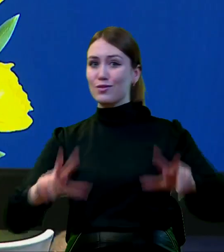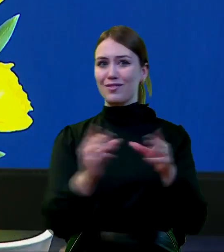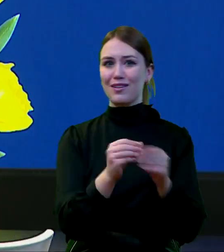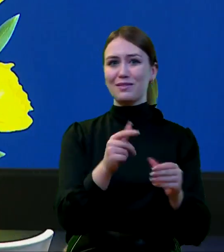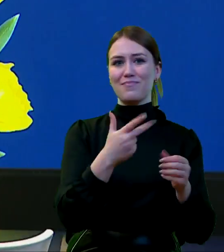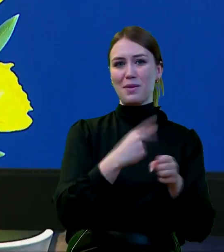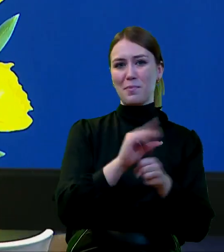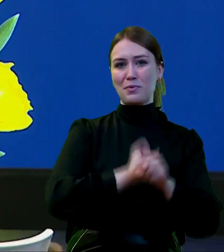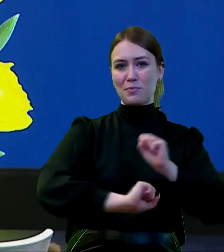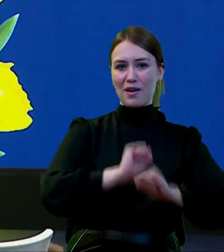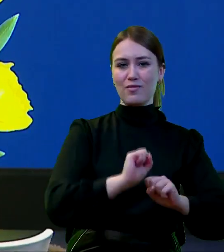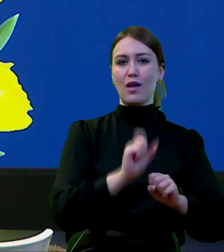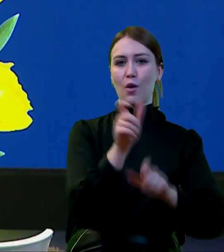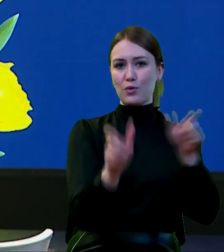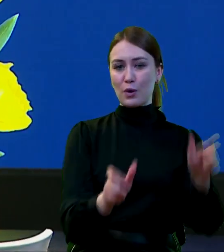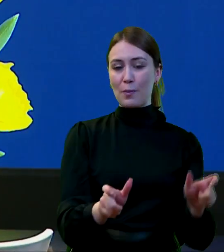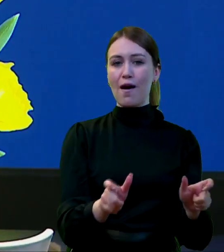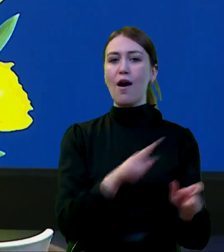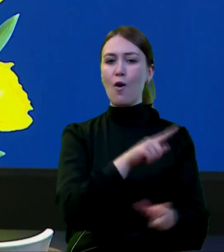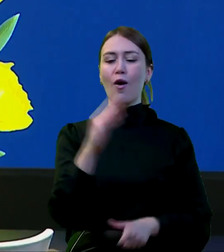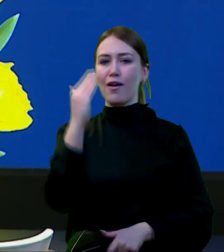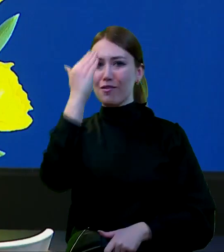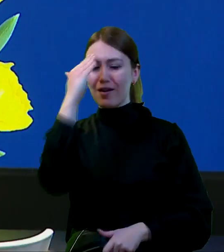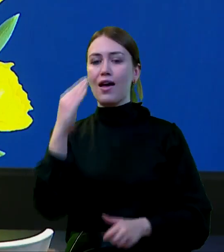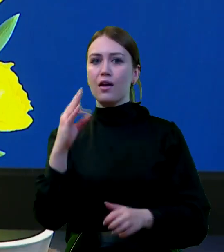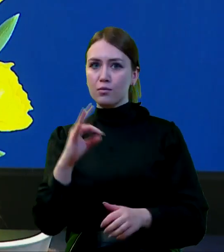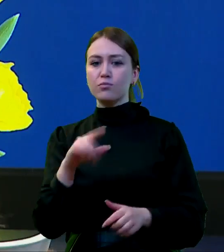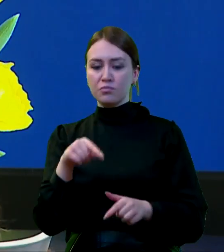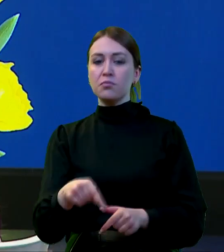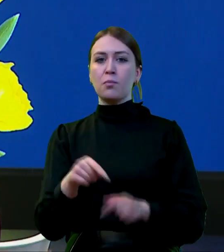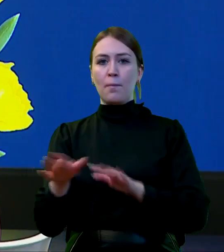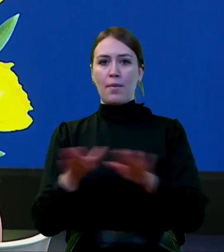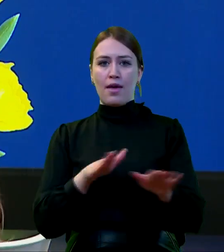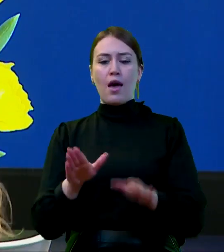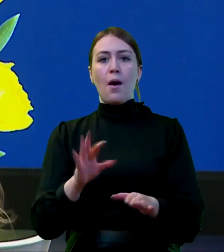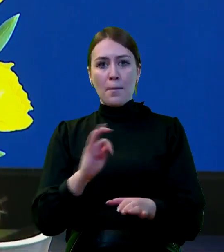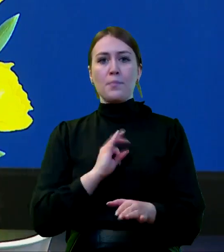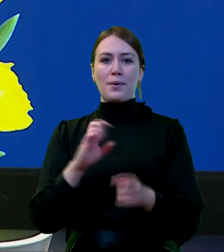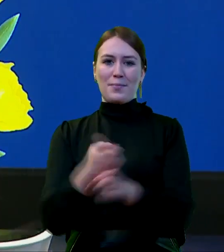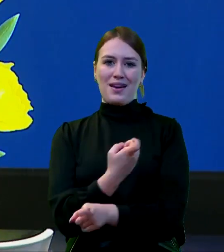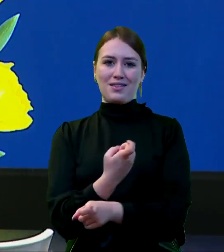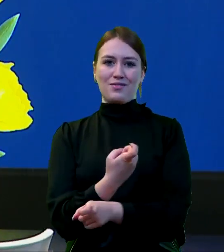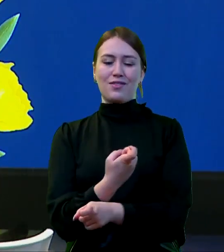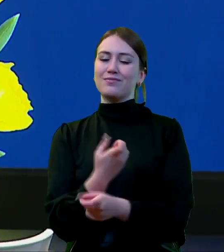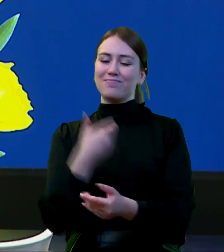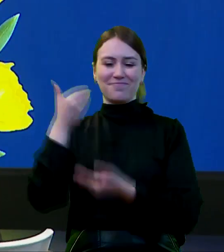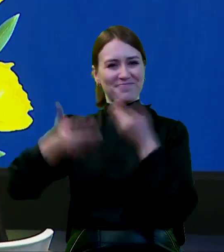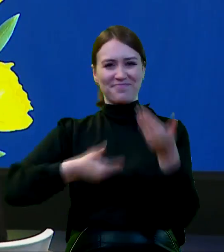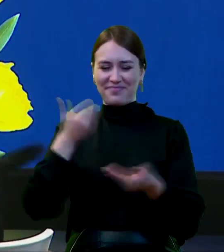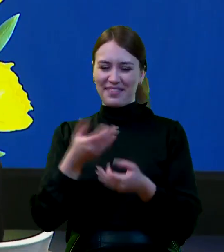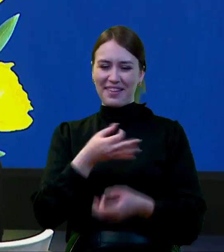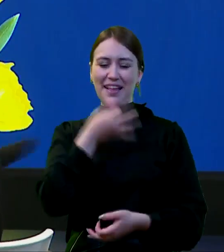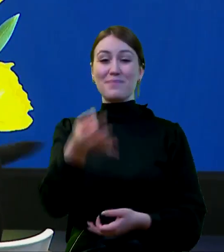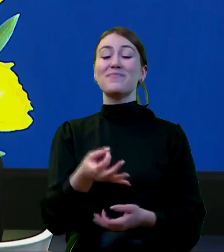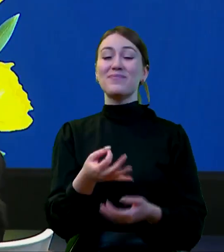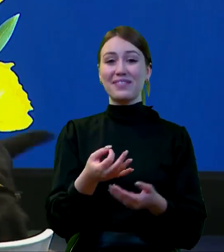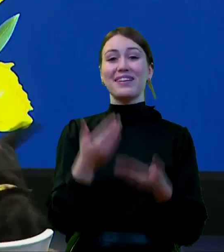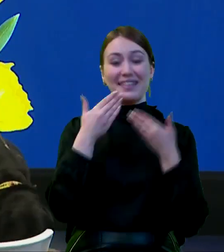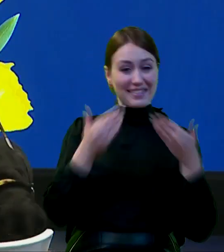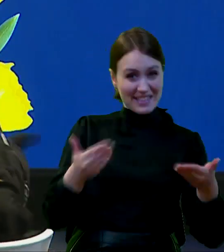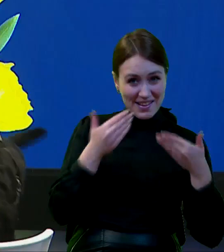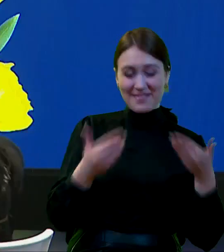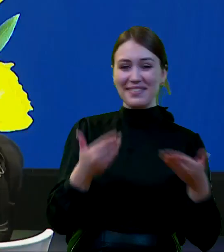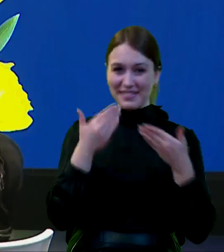niepełnosprawnymi wiedziały, że to jest ich miejsce, ich kraj. Wszystkiego najlepszego. Dziękujemy